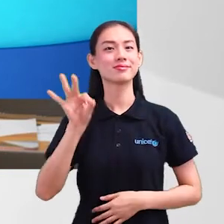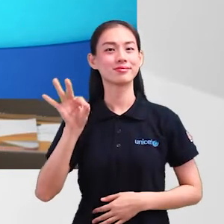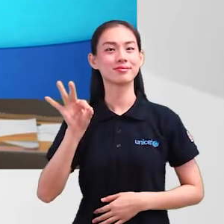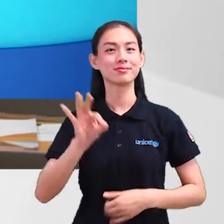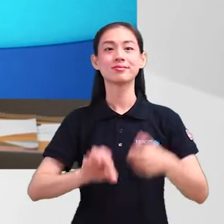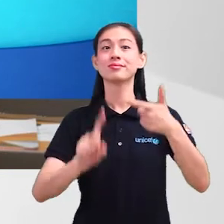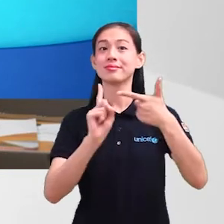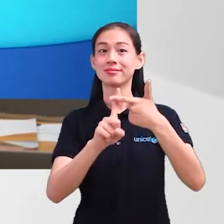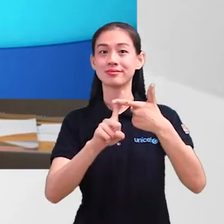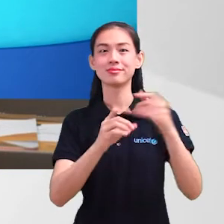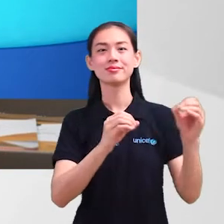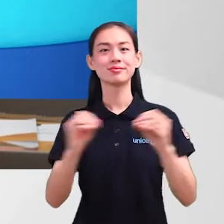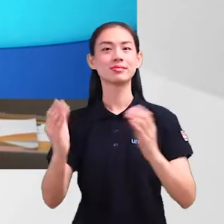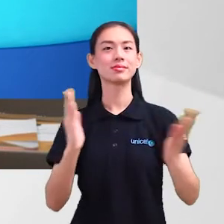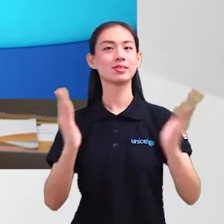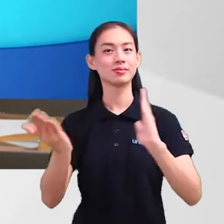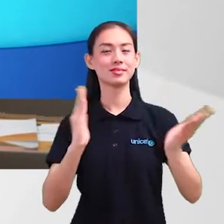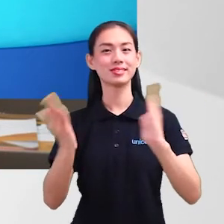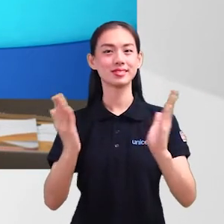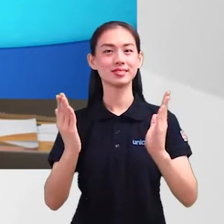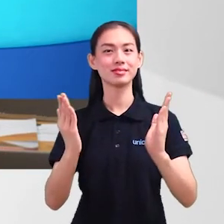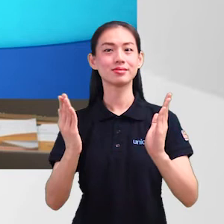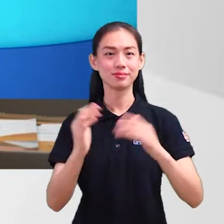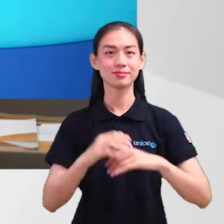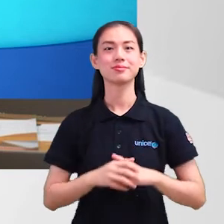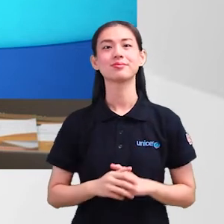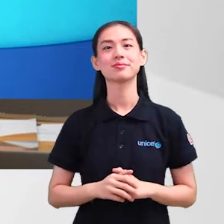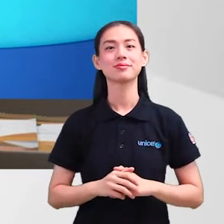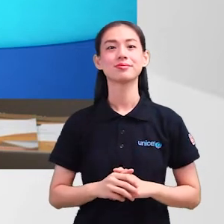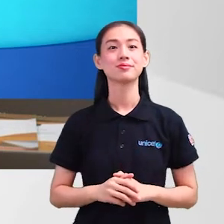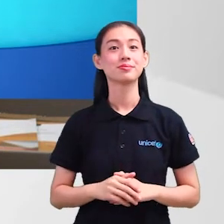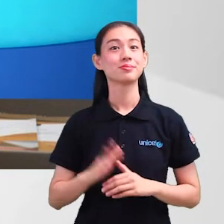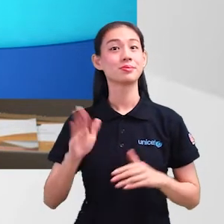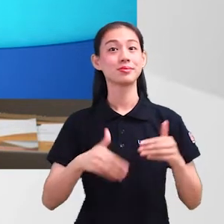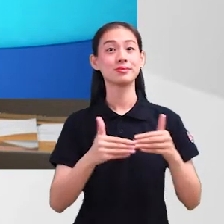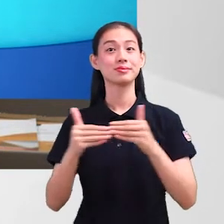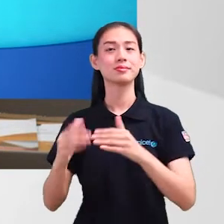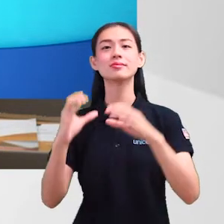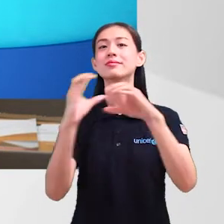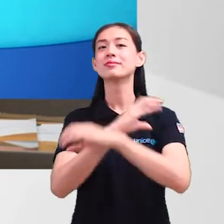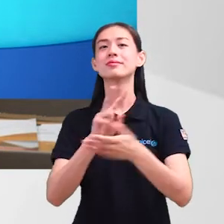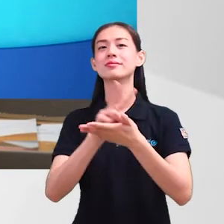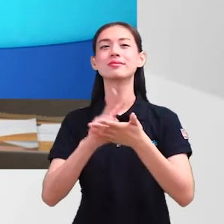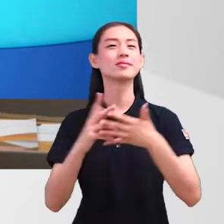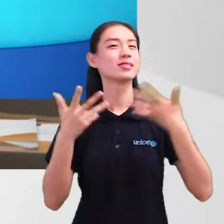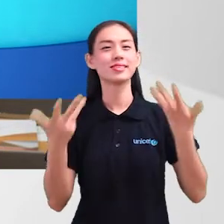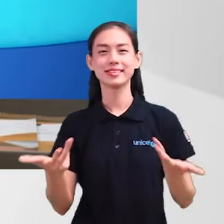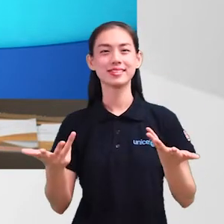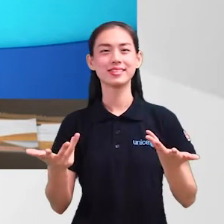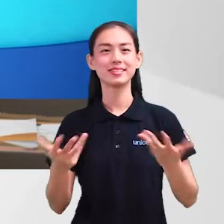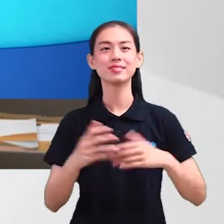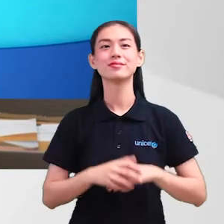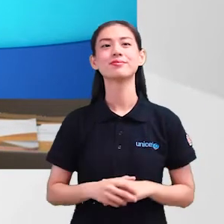struktur kawalan pilihan Yang kedua, operator perbandingan Sebelum anda ke video seterusnya, ini adalah